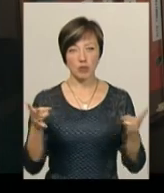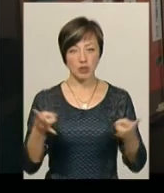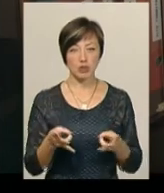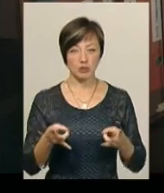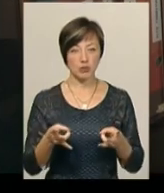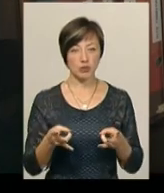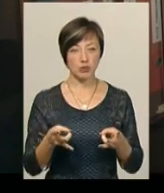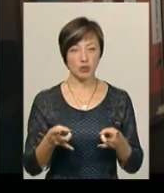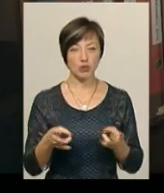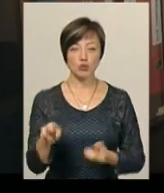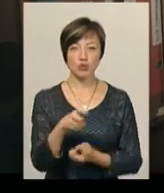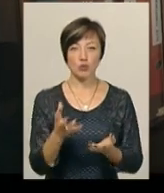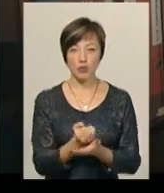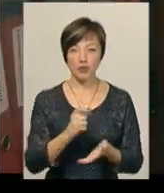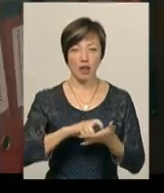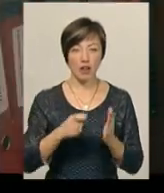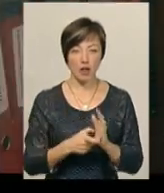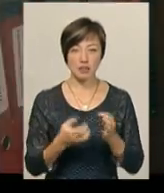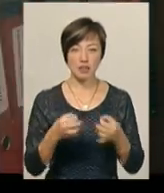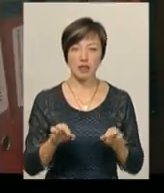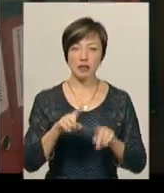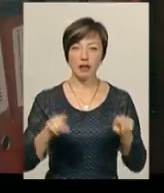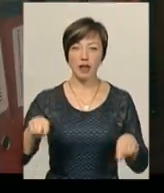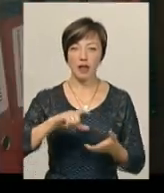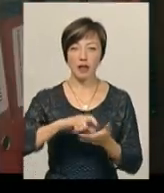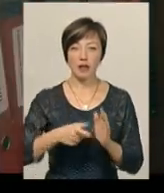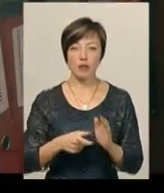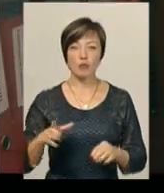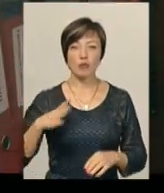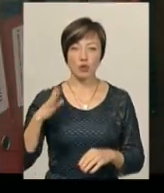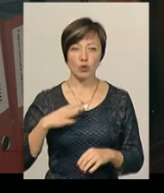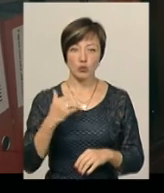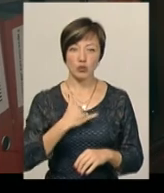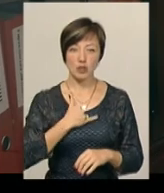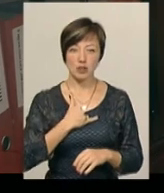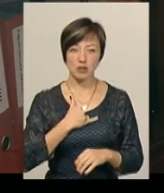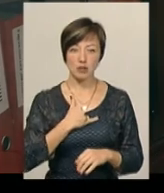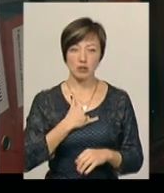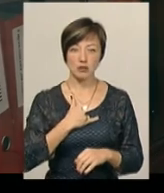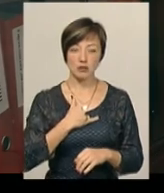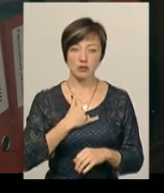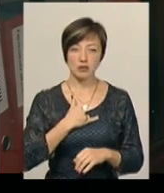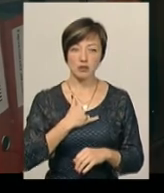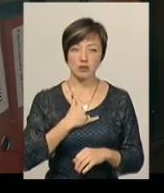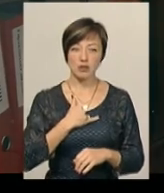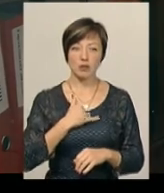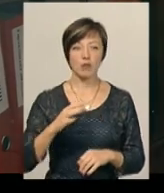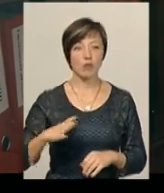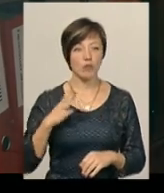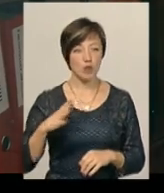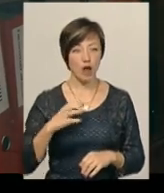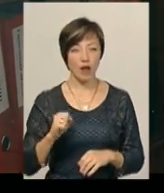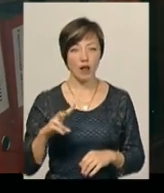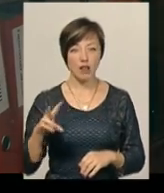і вишуковувати ці класи. Деякі аудиторії, які були у нас, були, але